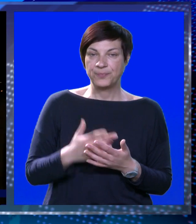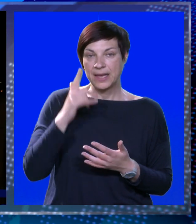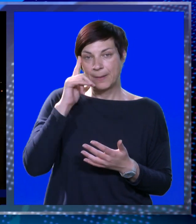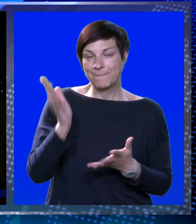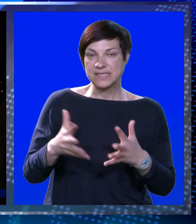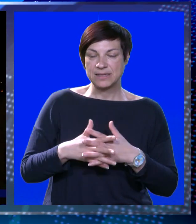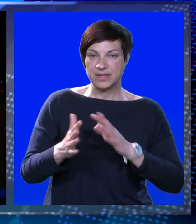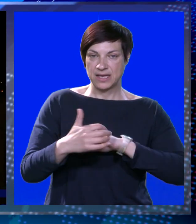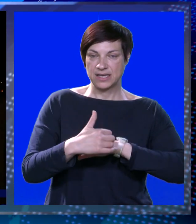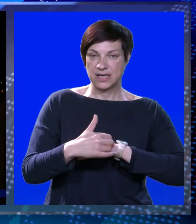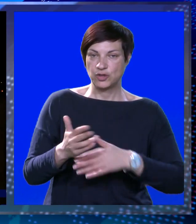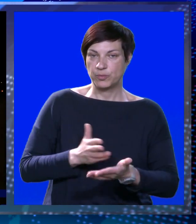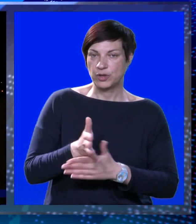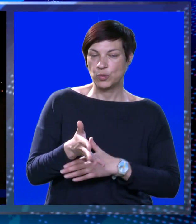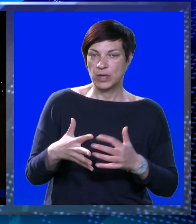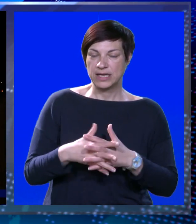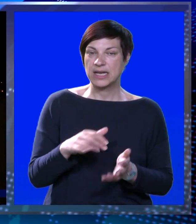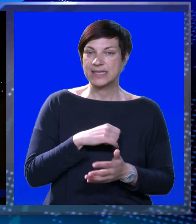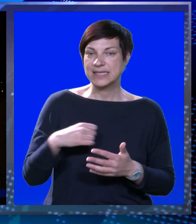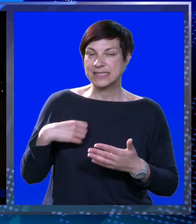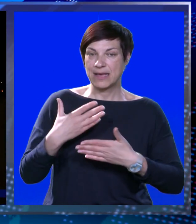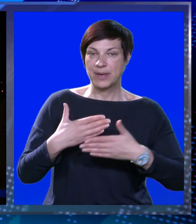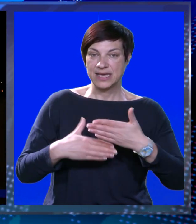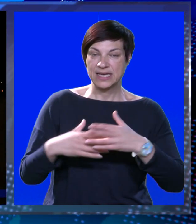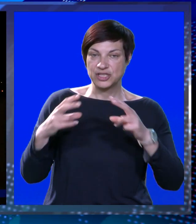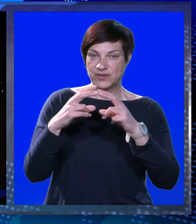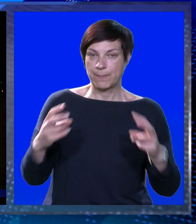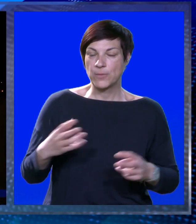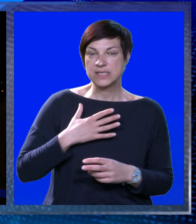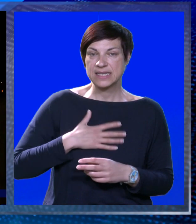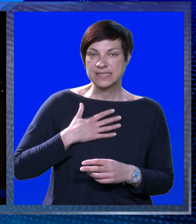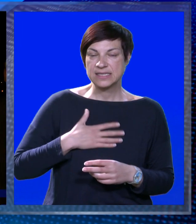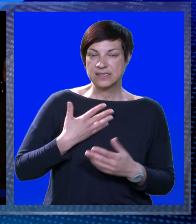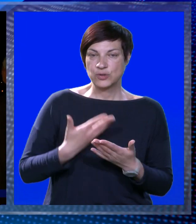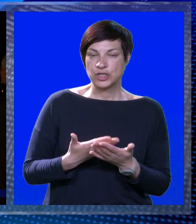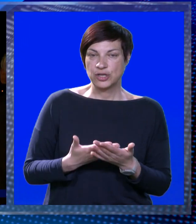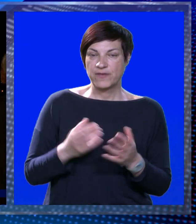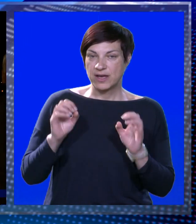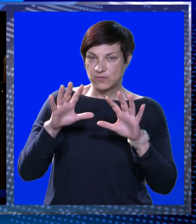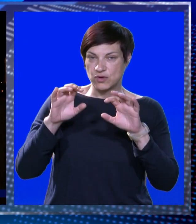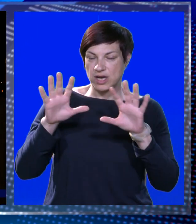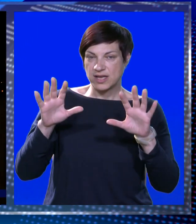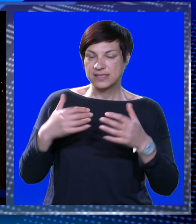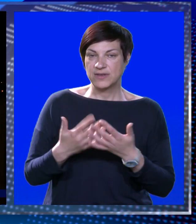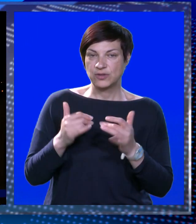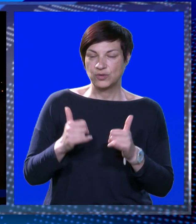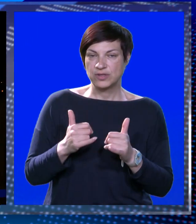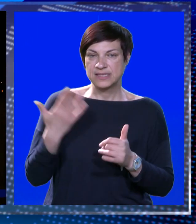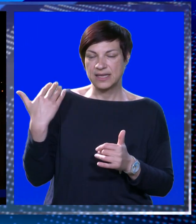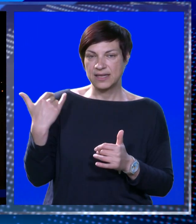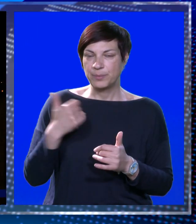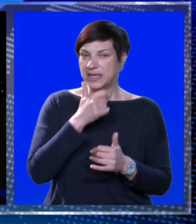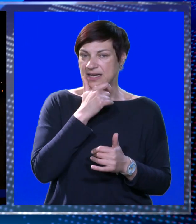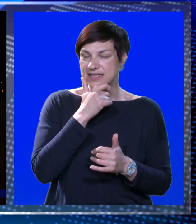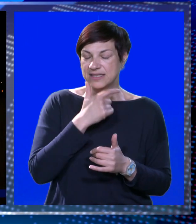Prije svega mislim da grad Dubrovnik i ovaj ulaz u grad i sama građevina mosta zaslužuje upravo ovako u rasvjetu, jer je do sadašnja